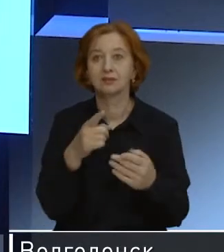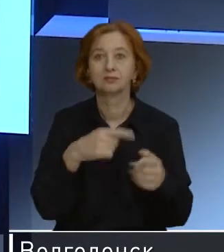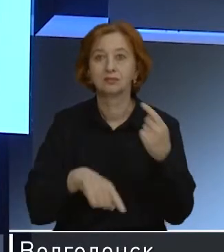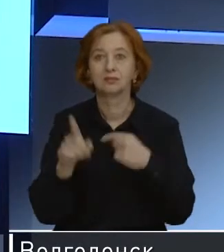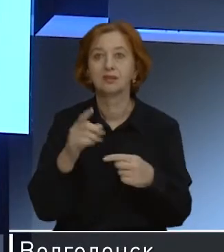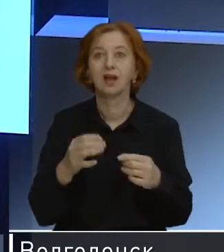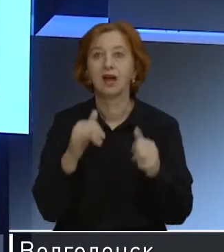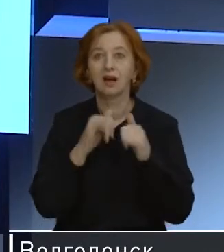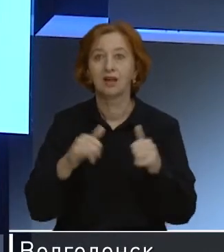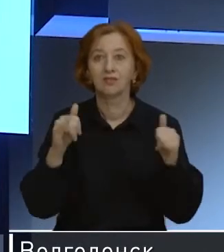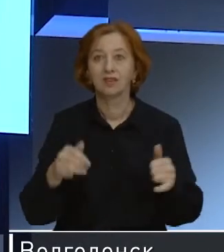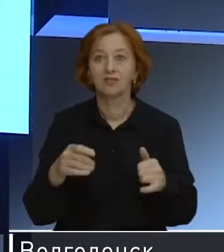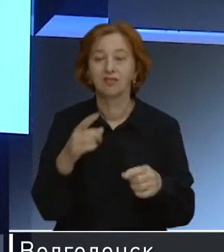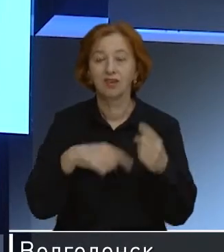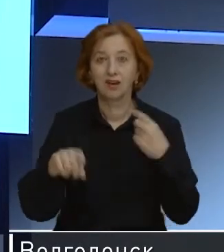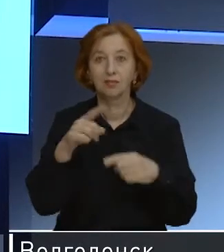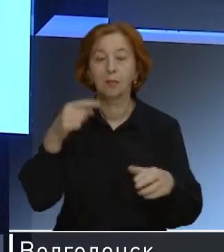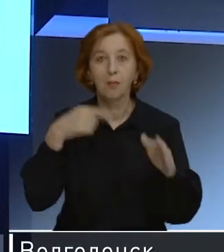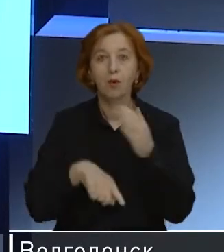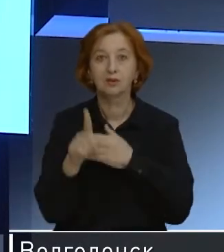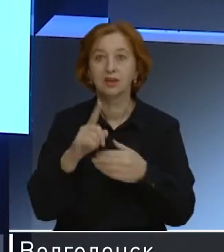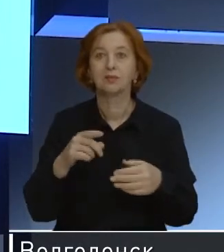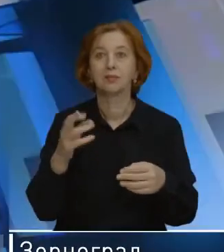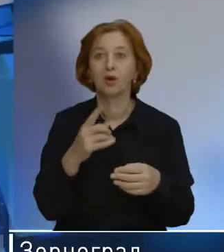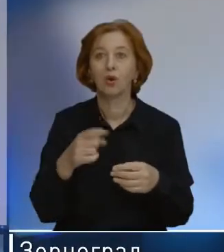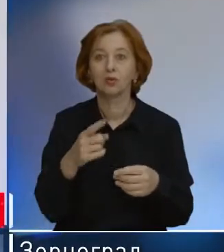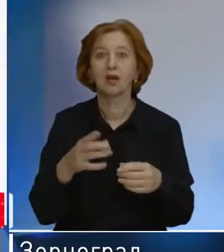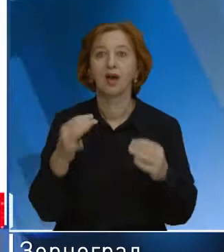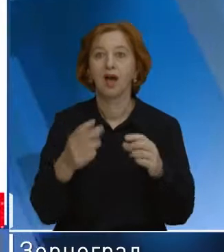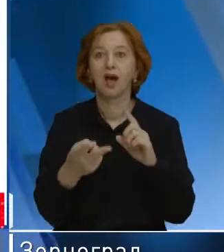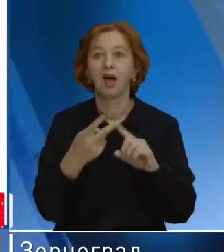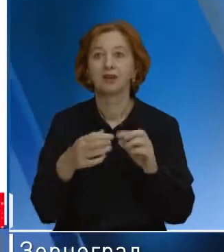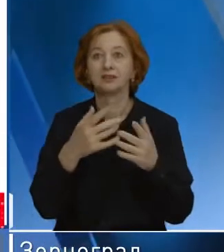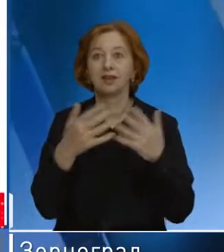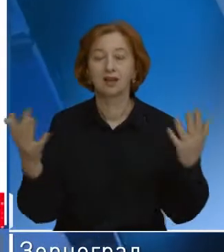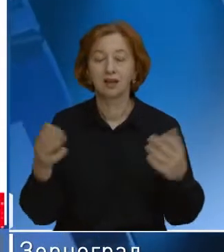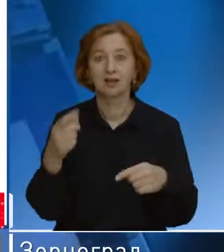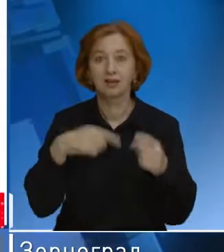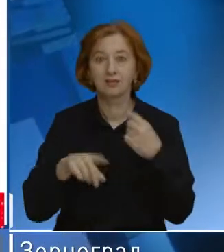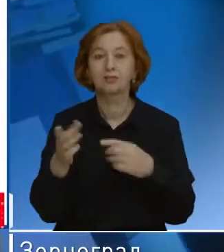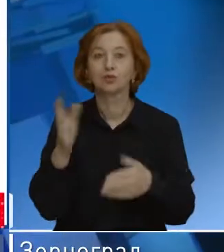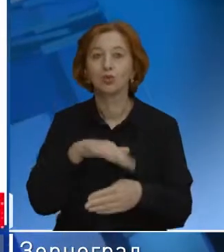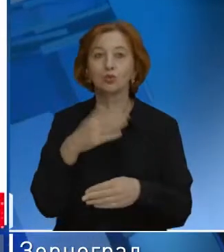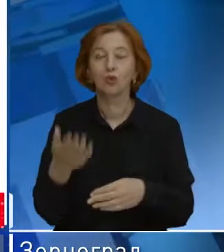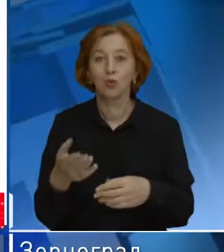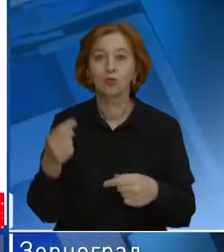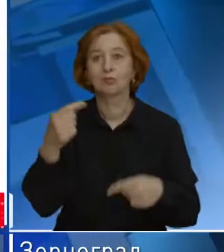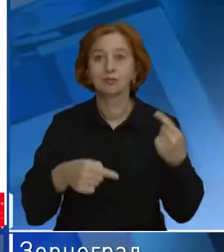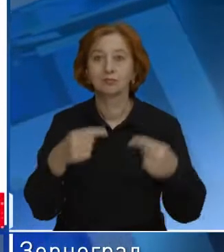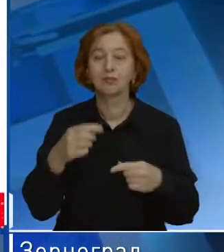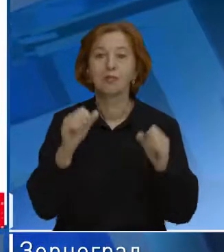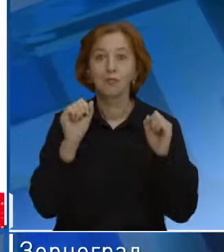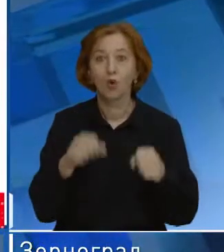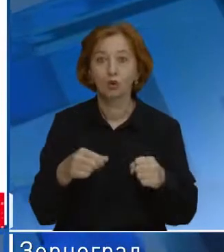Первый подразумевает полное отсутствие в подземных переходах объектов торговли, остальные перекликаются друг с другом. К примеру, можно